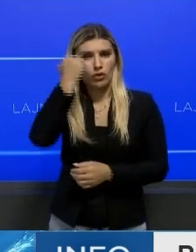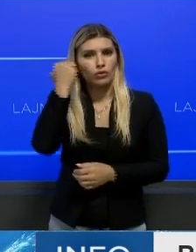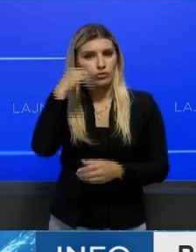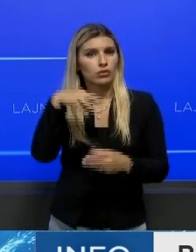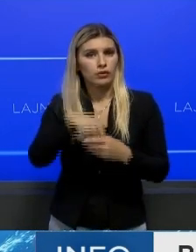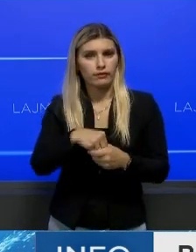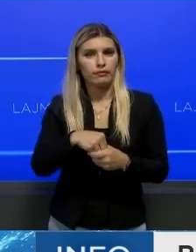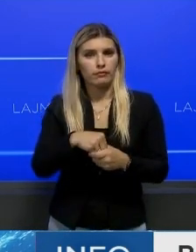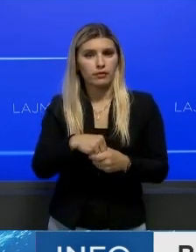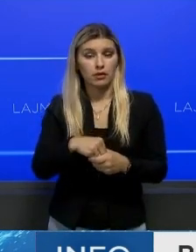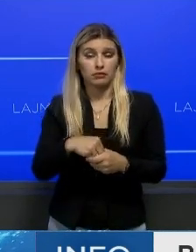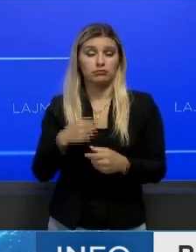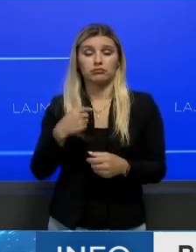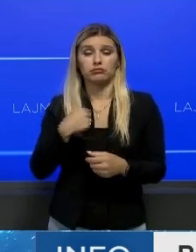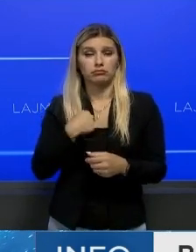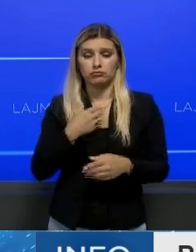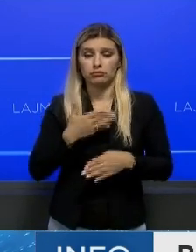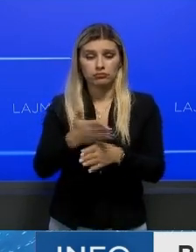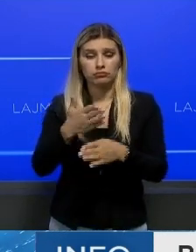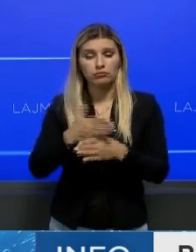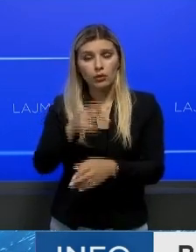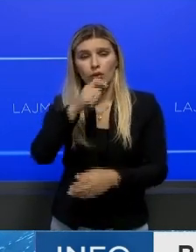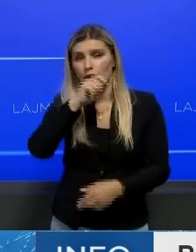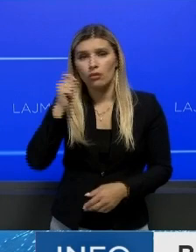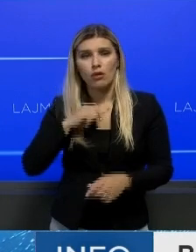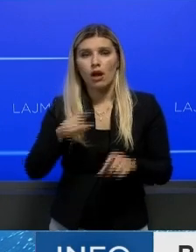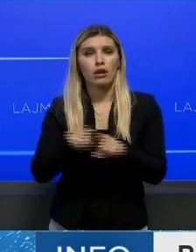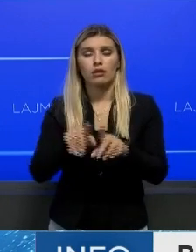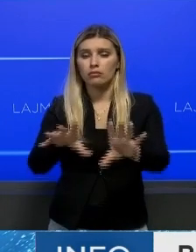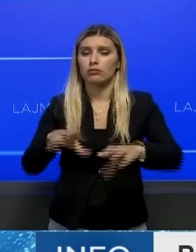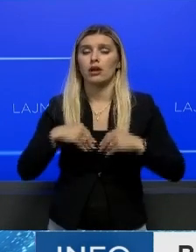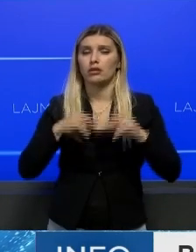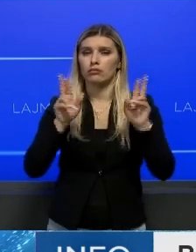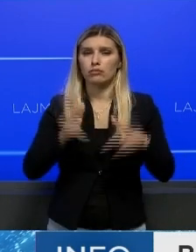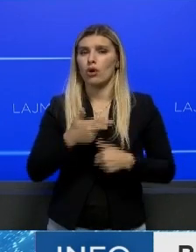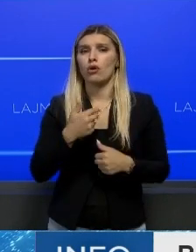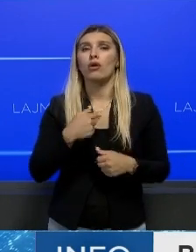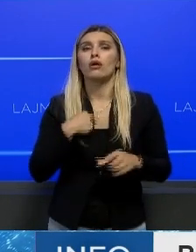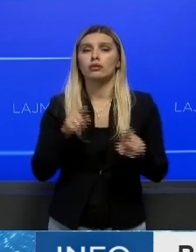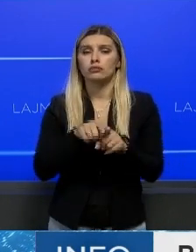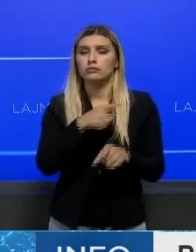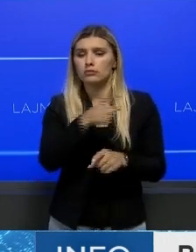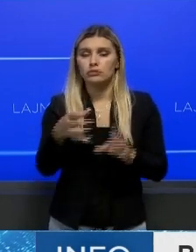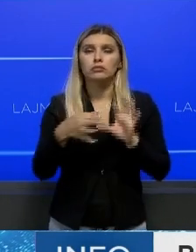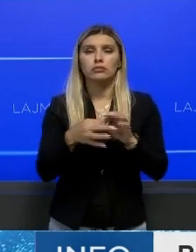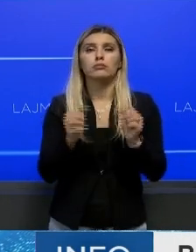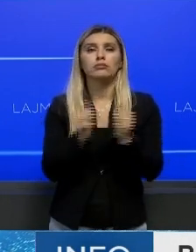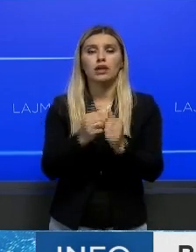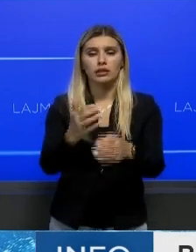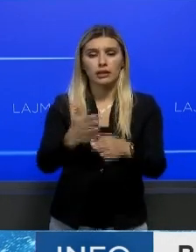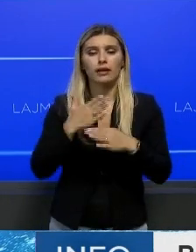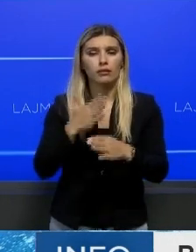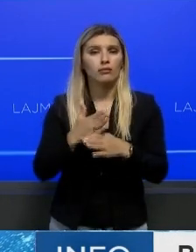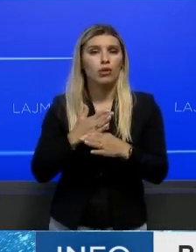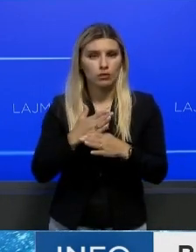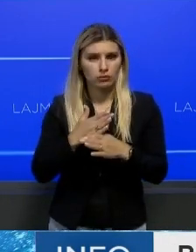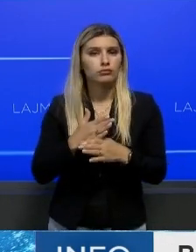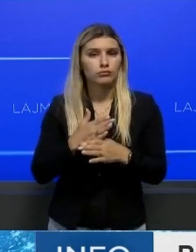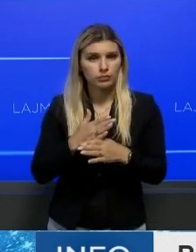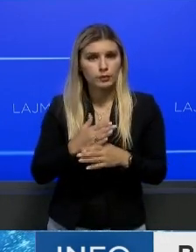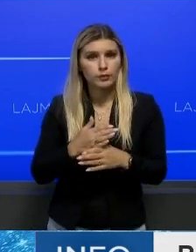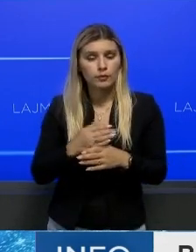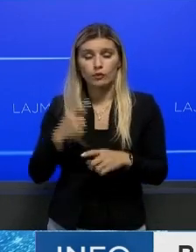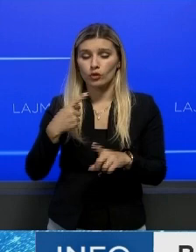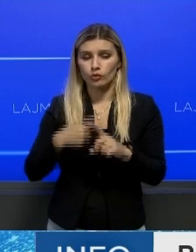mërpres mështetjën e Shqipërisë për Ukrajinën, si edhe angajimin tuaj të fundit përndim humanitare, gjithashtu